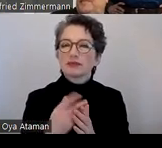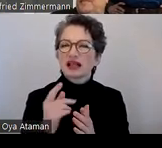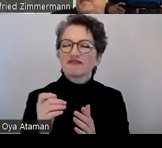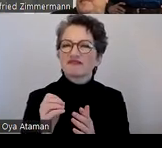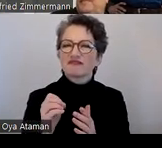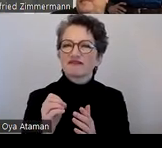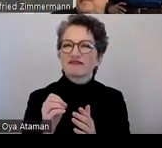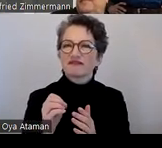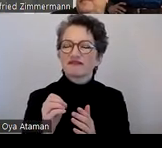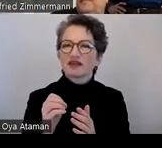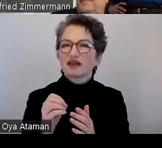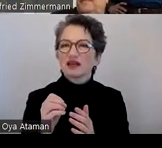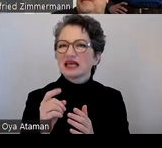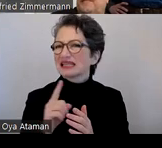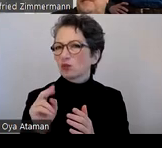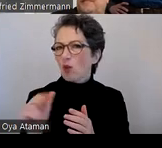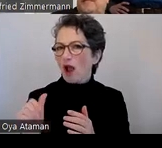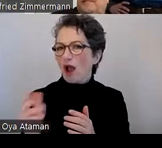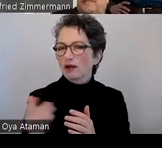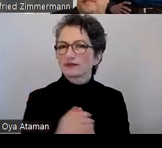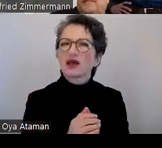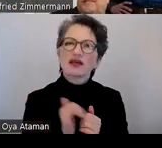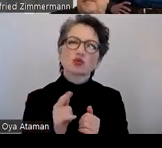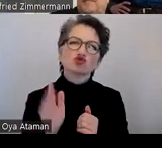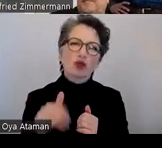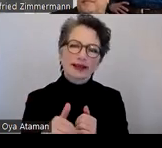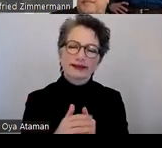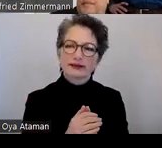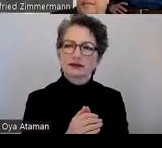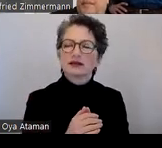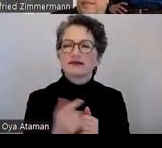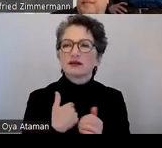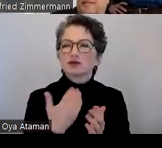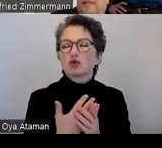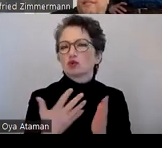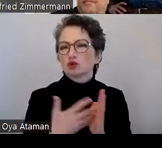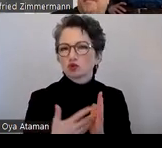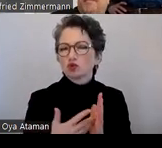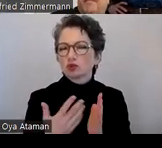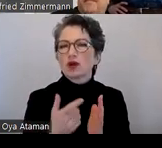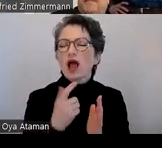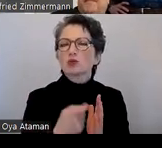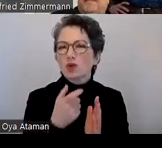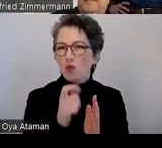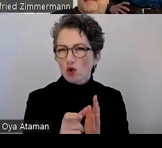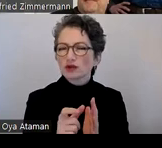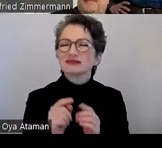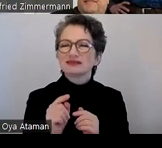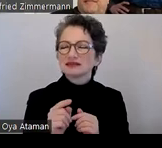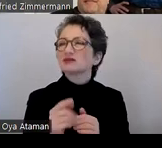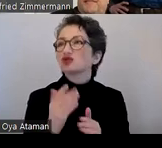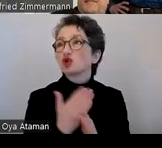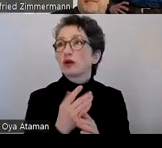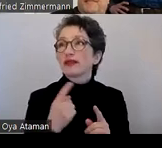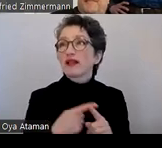UA und der ist aber ziemlich schlecht, wir haben das auch untersucht, aus Word heraus hat man zum